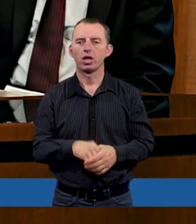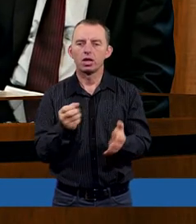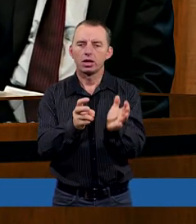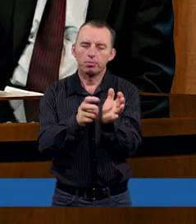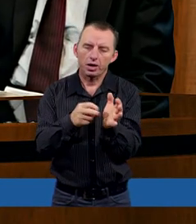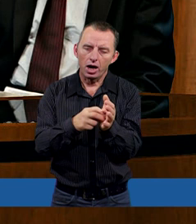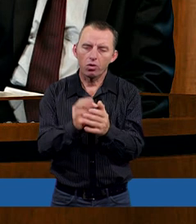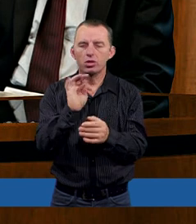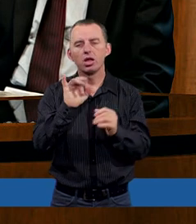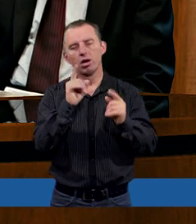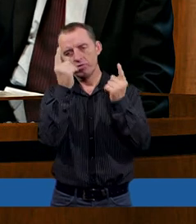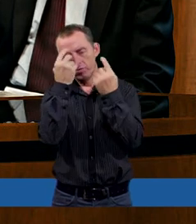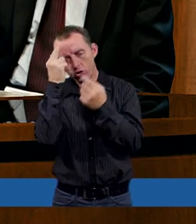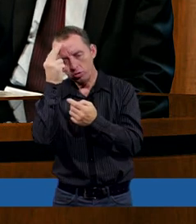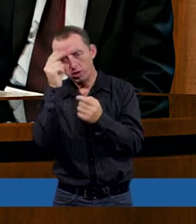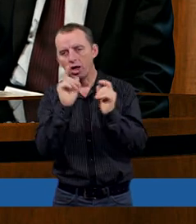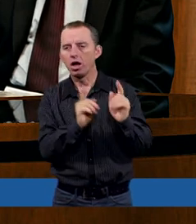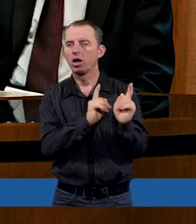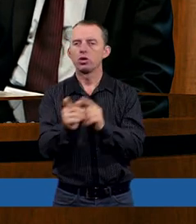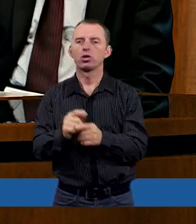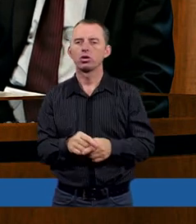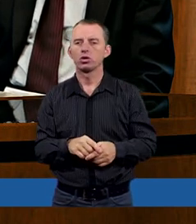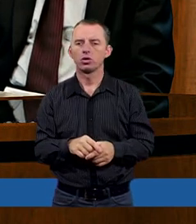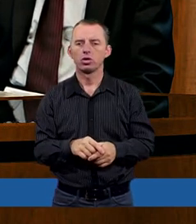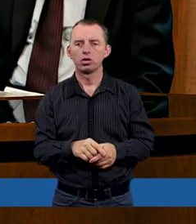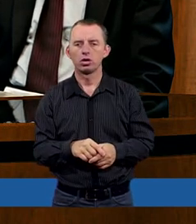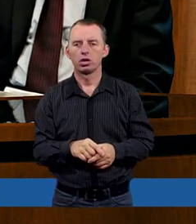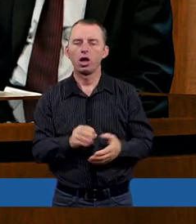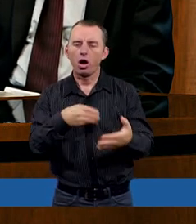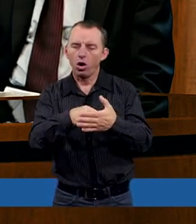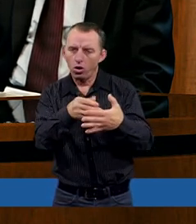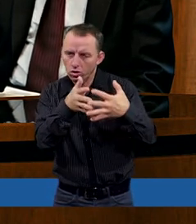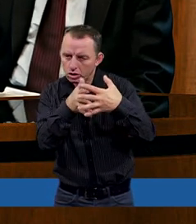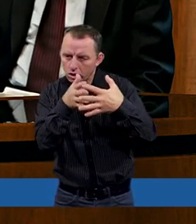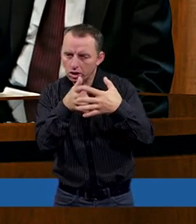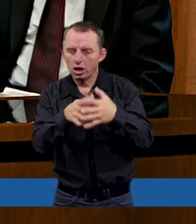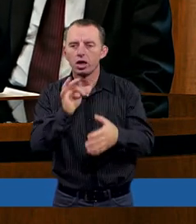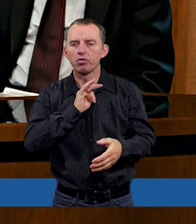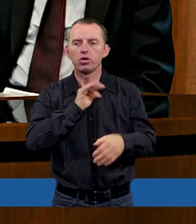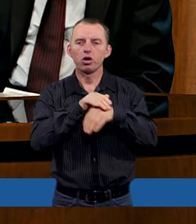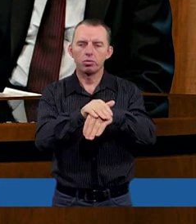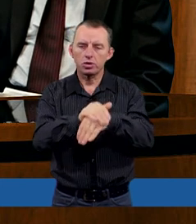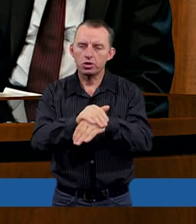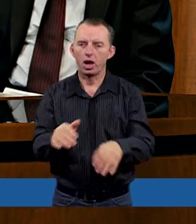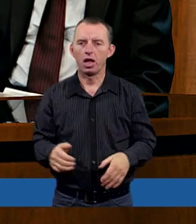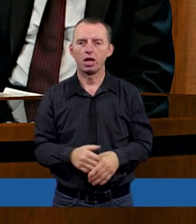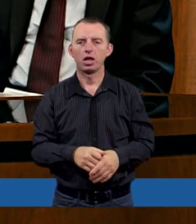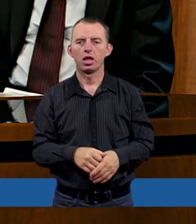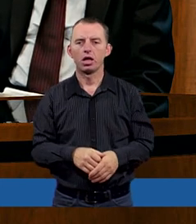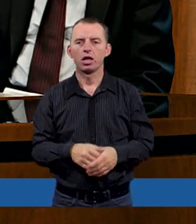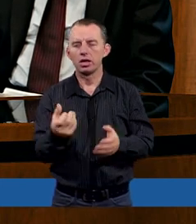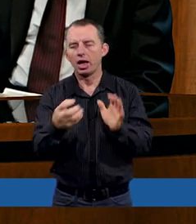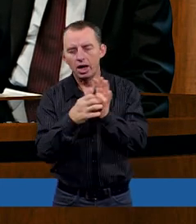braku taktu? W brutalności oceniania swojego przyjaciela? Że